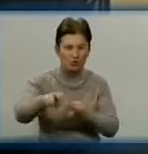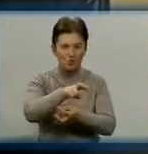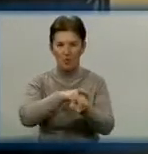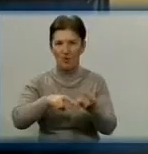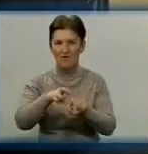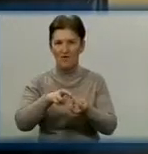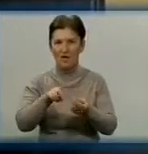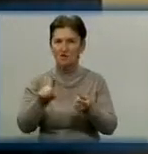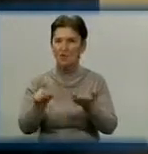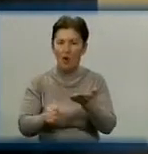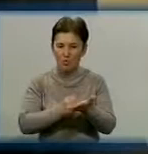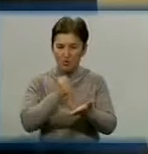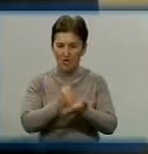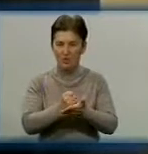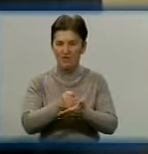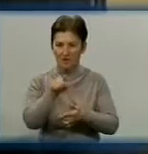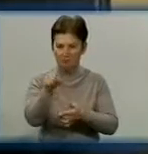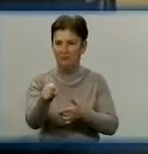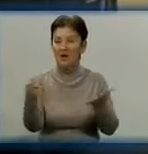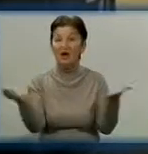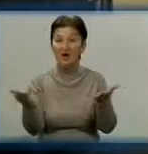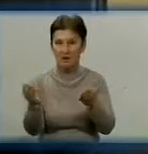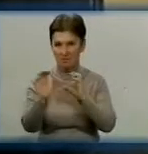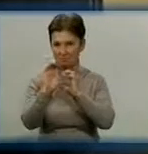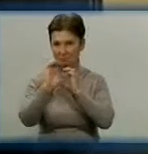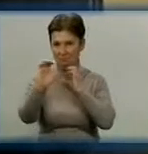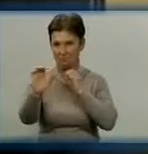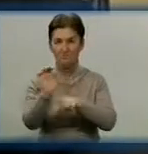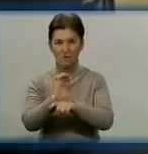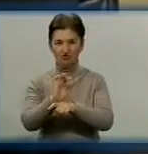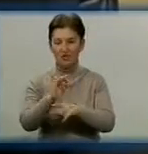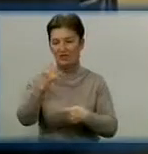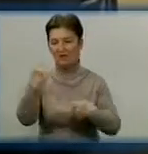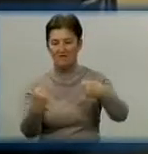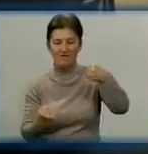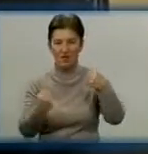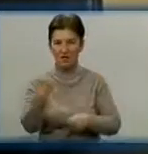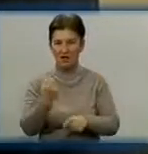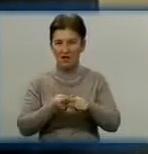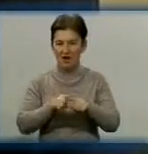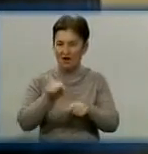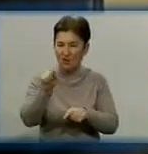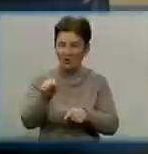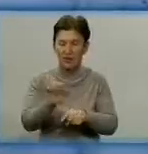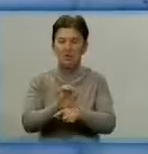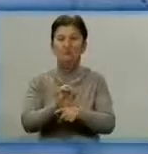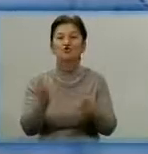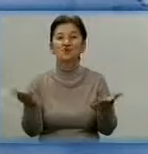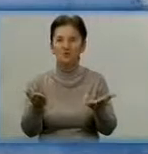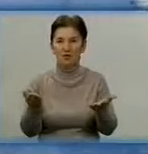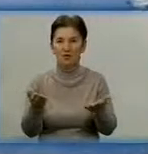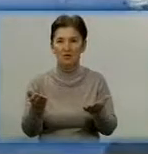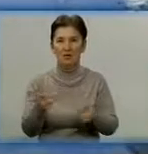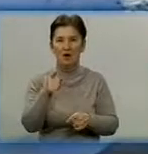встановлення даного транспортного засобу та водія, який керував даним транспортним засобом. Утім,